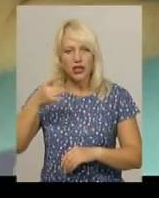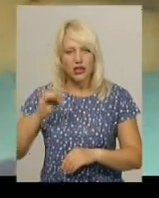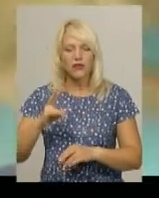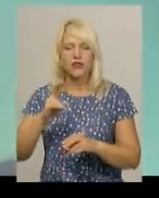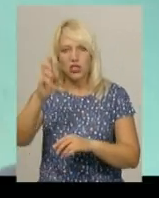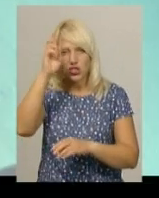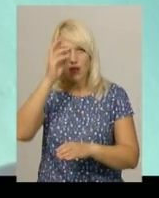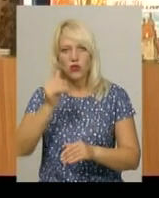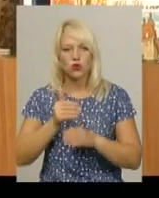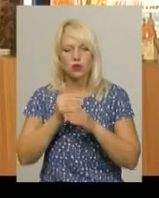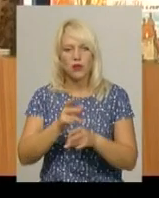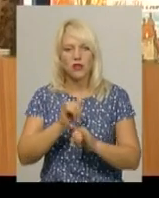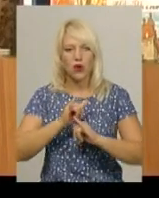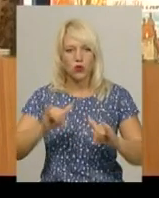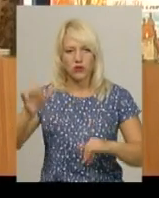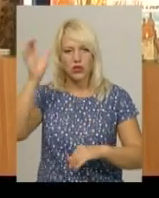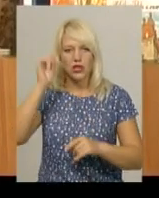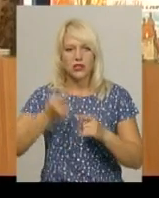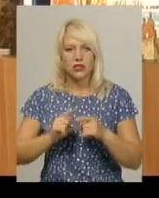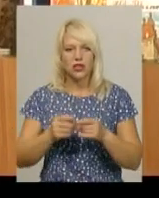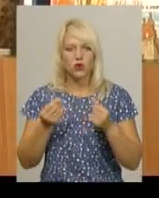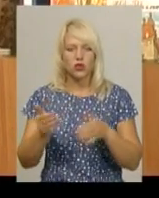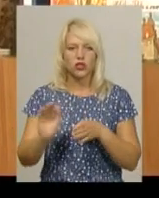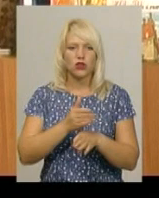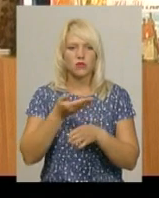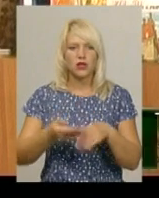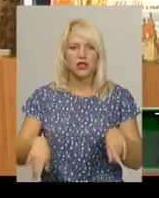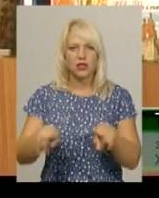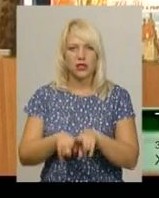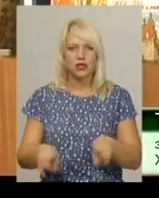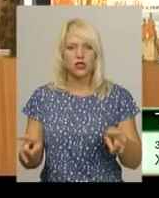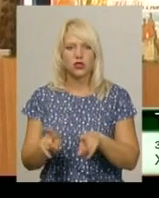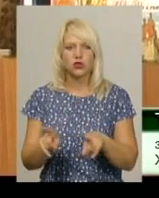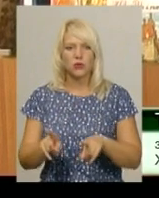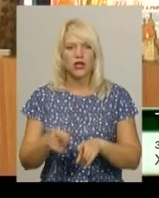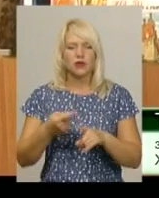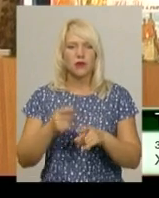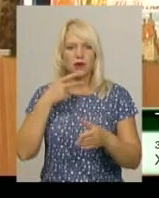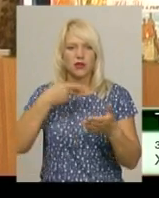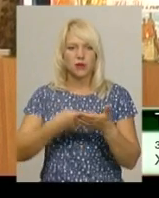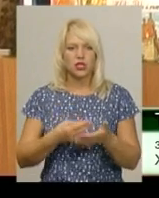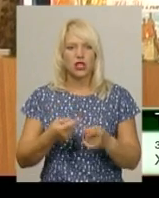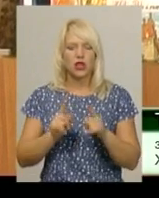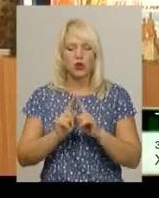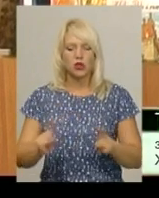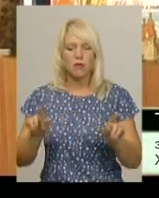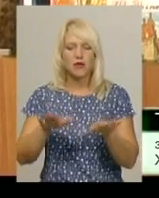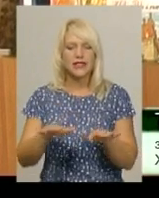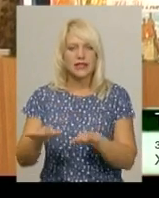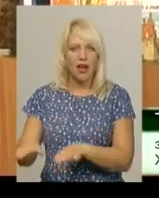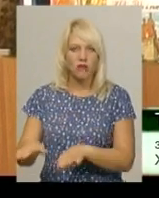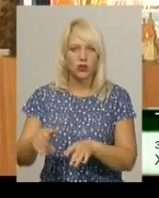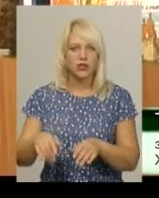освіти. «Ці кошти передбачалися, розподілялися таким чином, що вони передбачали особливості місцевості,